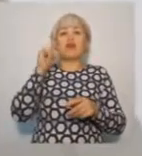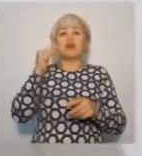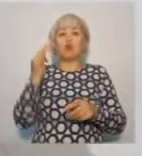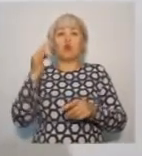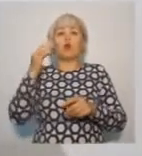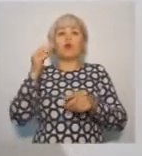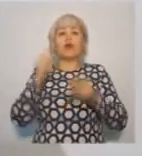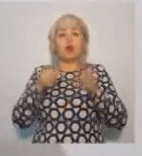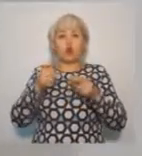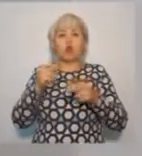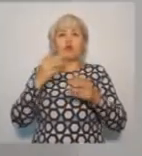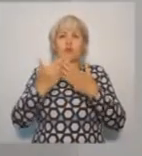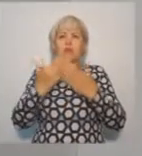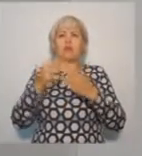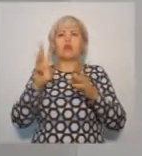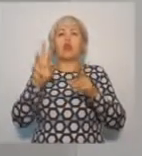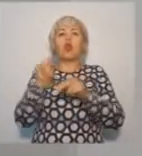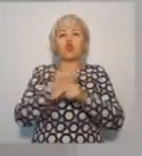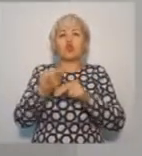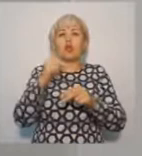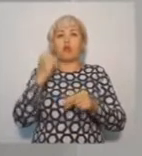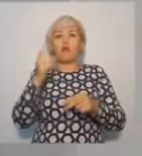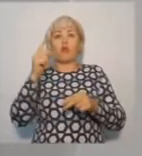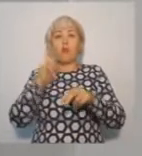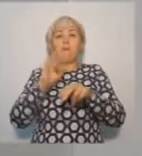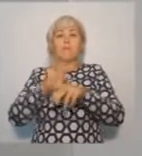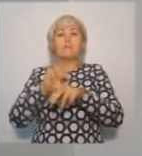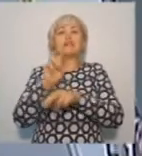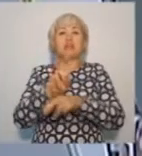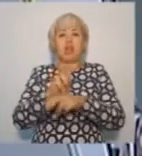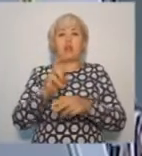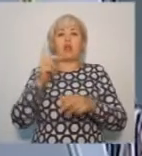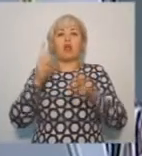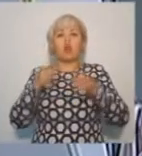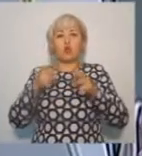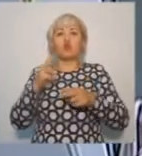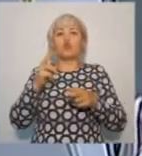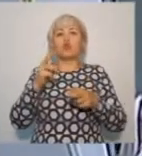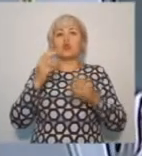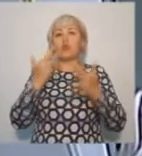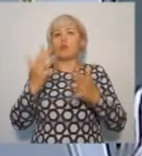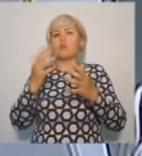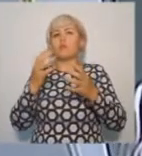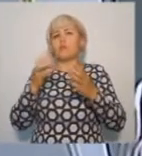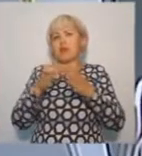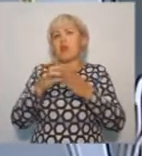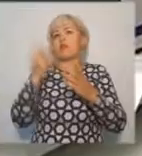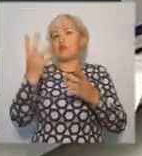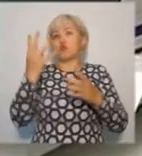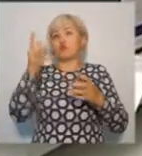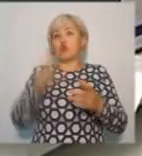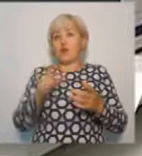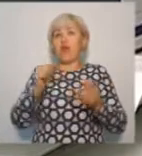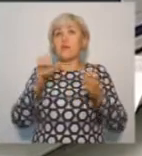лечения одного пациента хирургическим методом требуется бригада из 24 человек. А бригада гамма-ножа состоит из трех человек.